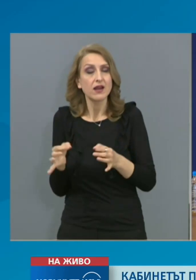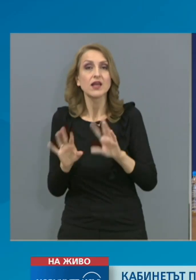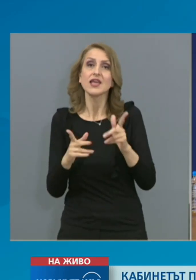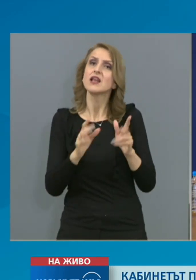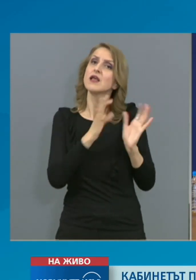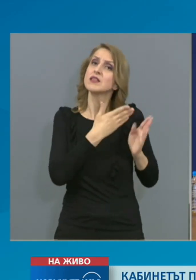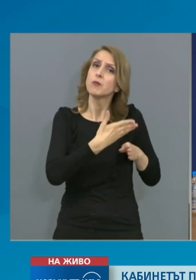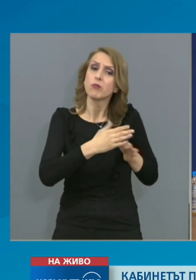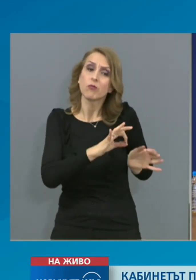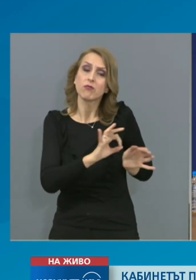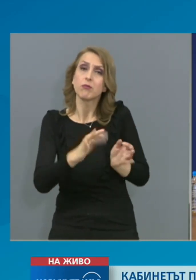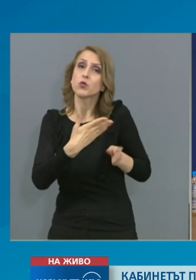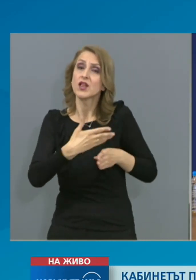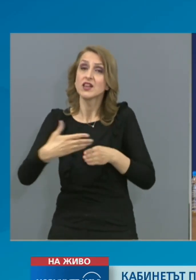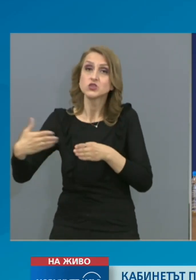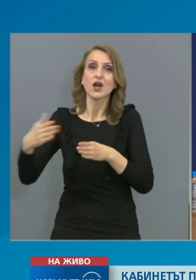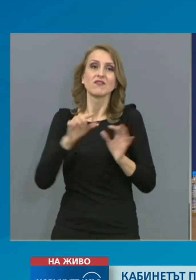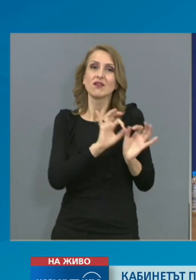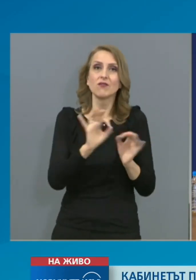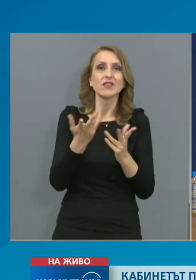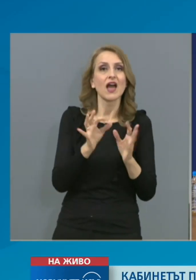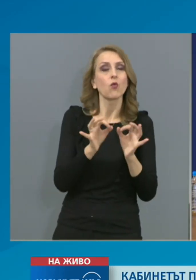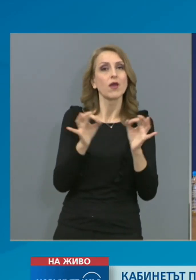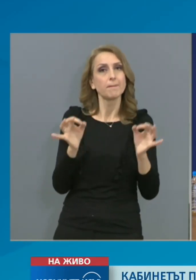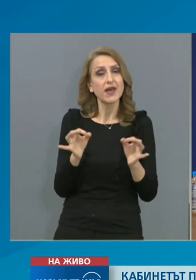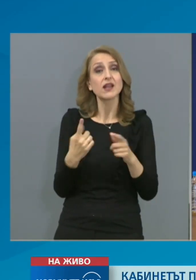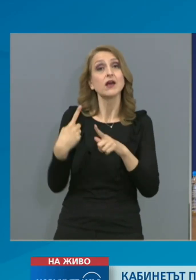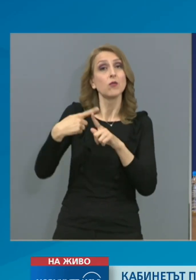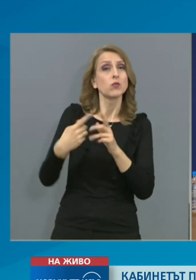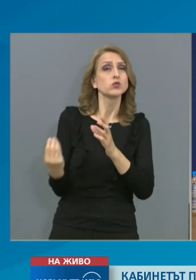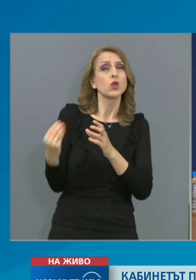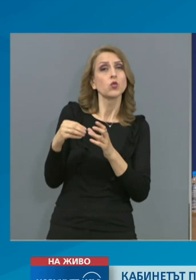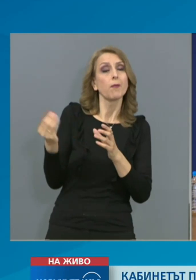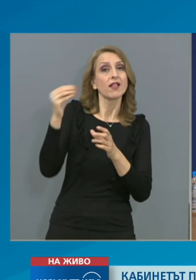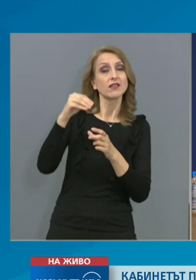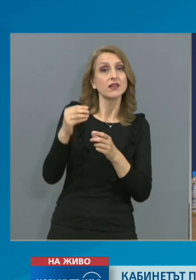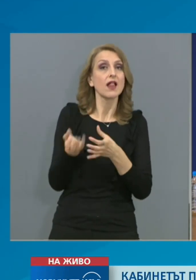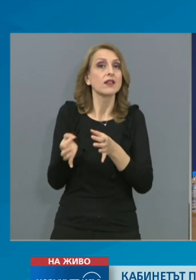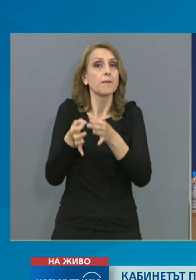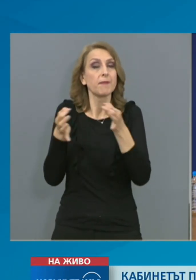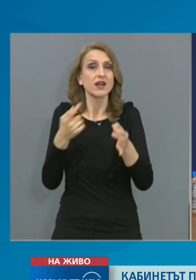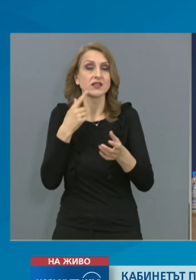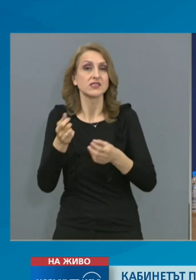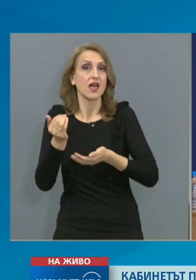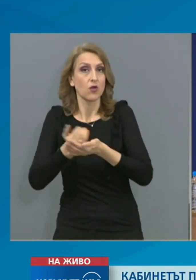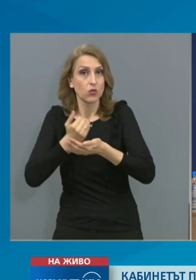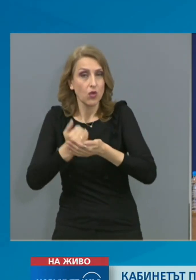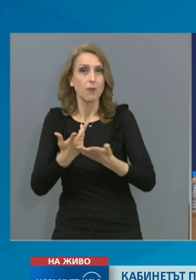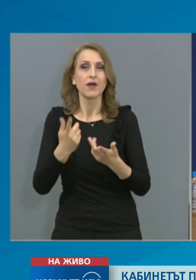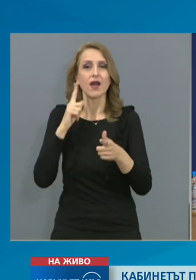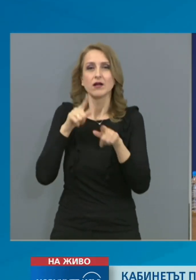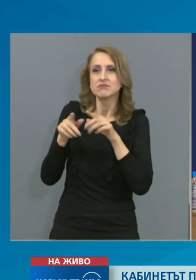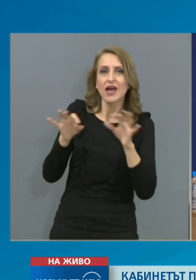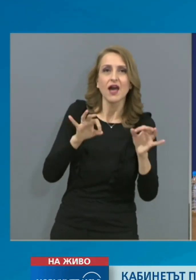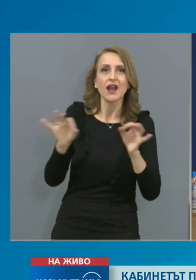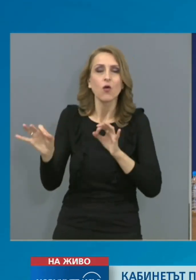ограничаване на пандемията и допълнителни мерки за економиката и регулацията на социално-економическия живот в